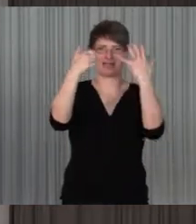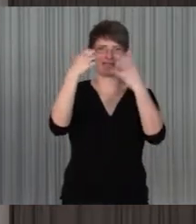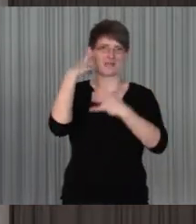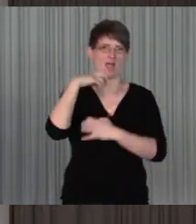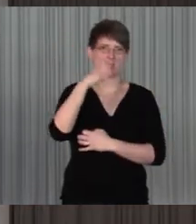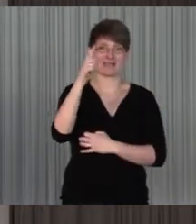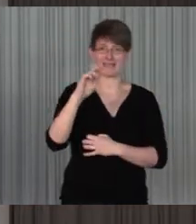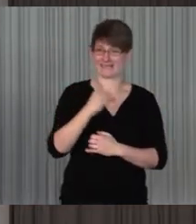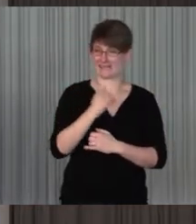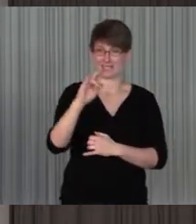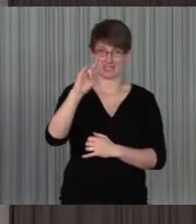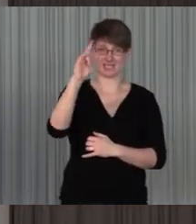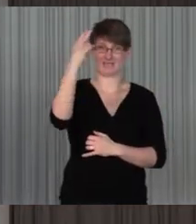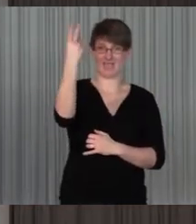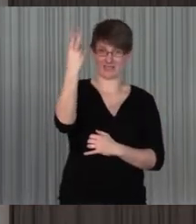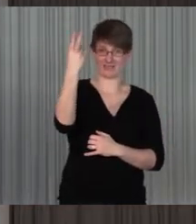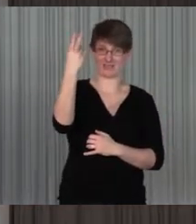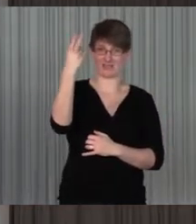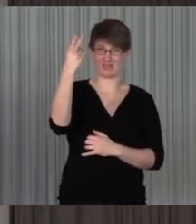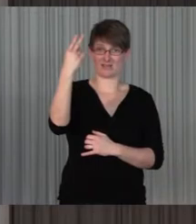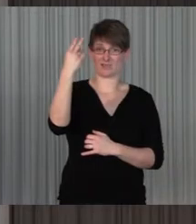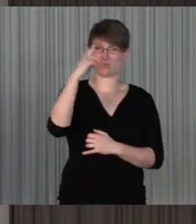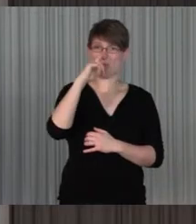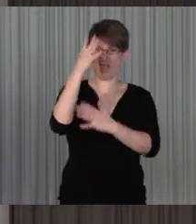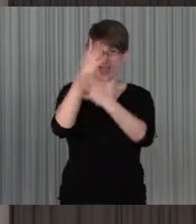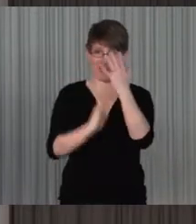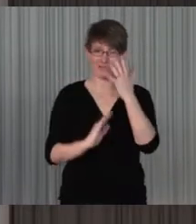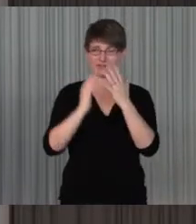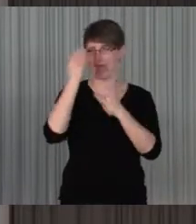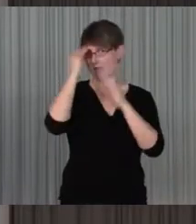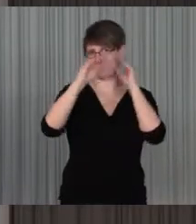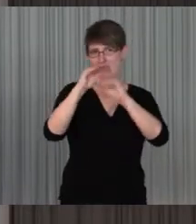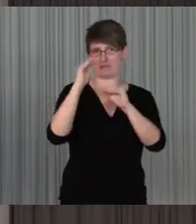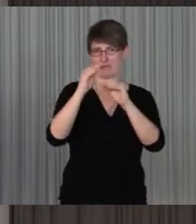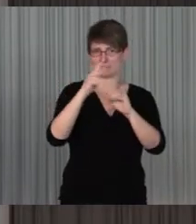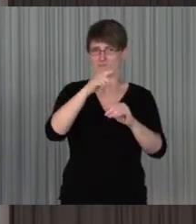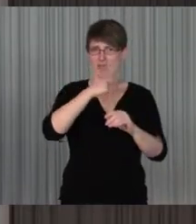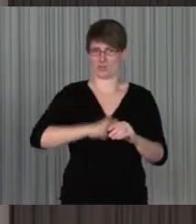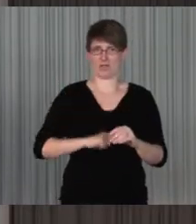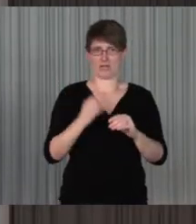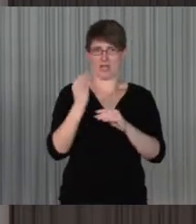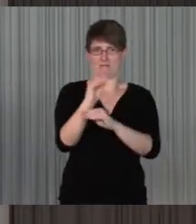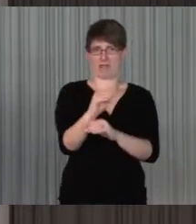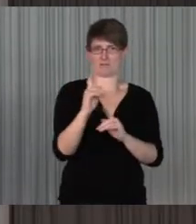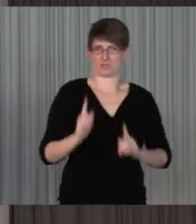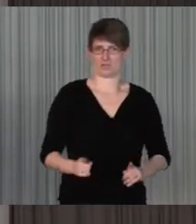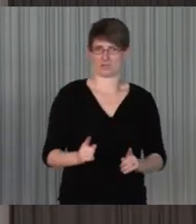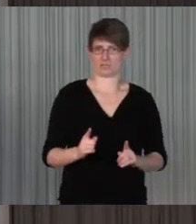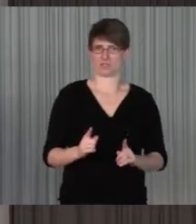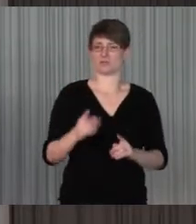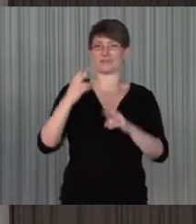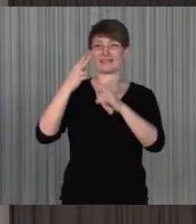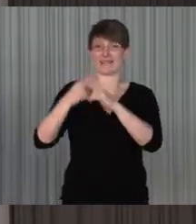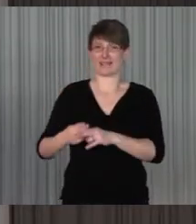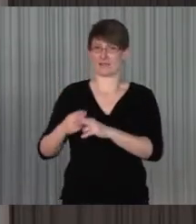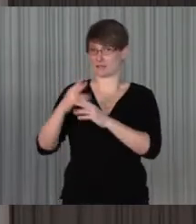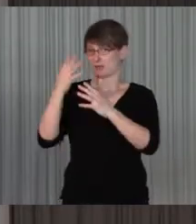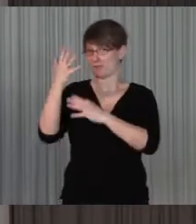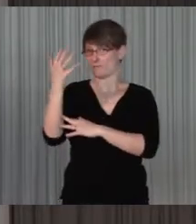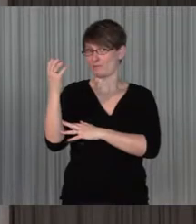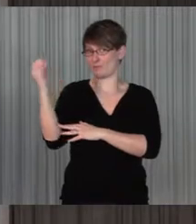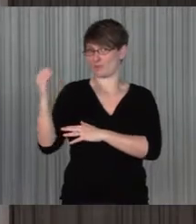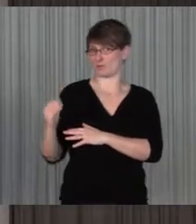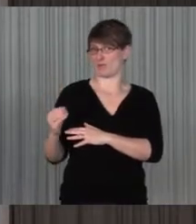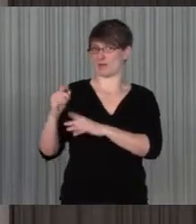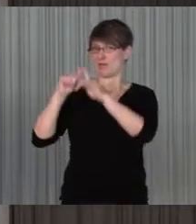verzichtet jeder zweite darauf ganz sich überhaupt Seiten zu nutzen bei denen man sich persönlich regisieren muss und eben auch sozusagen diesen